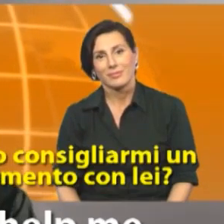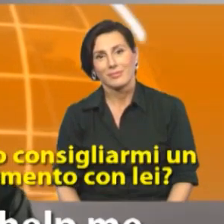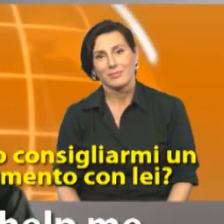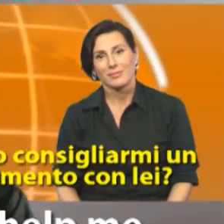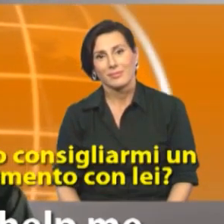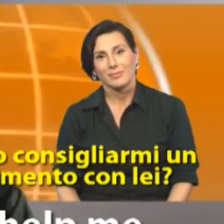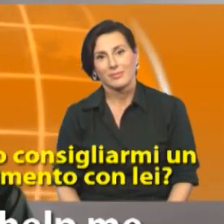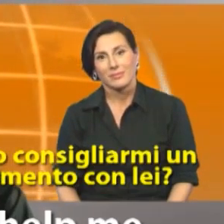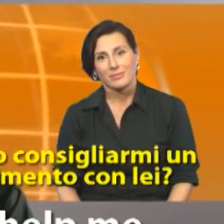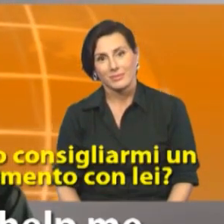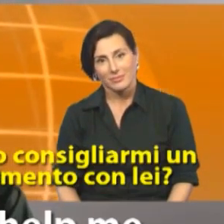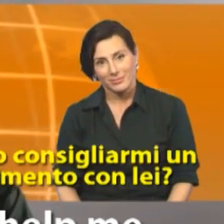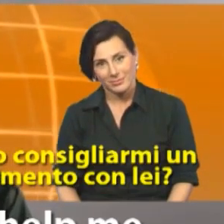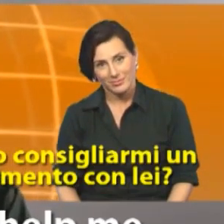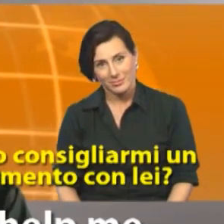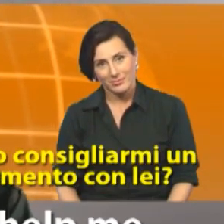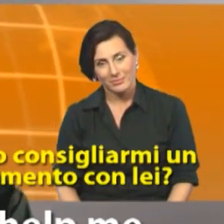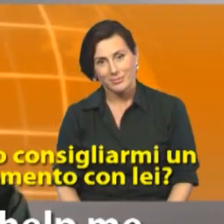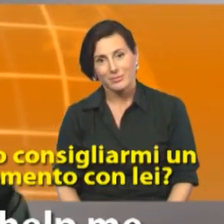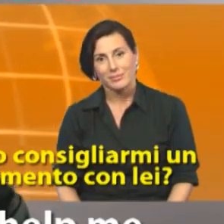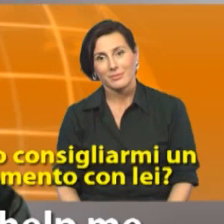can you help me for a moment